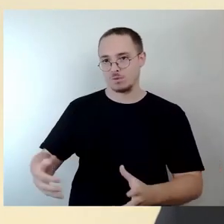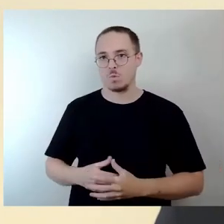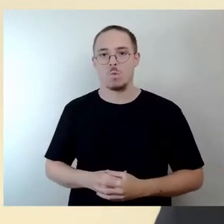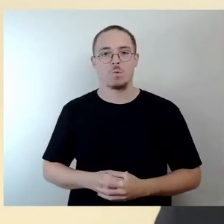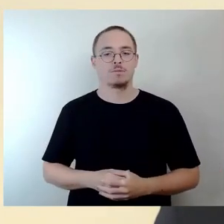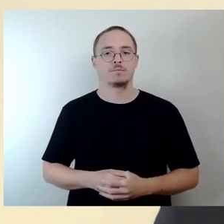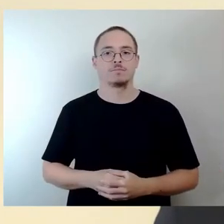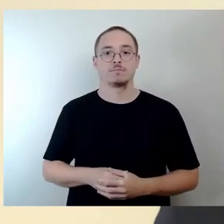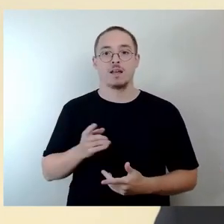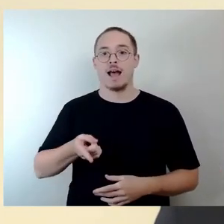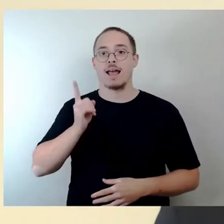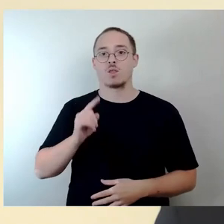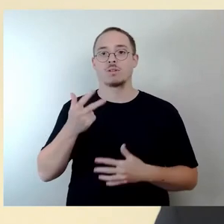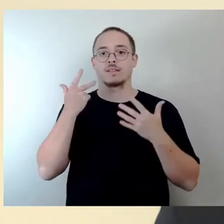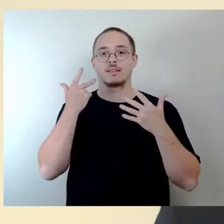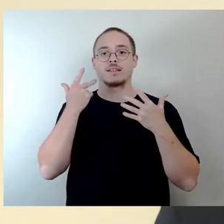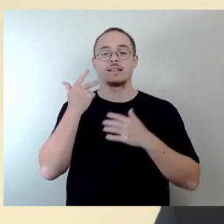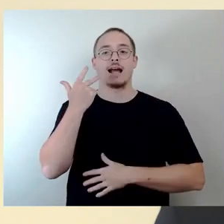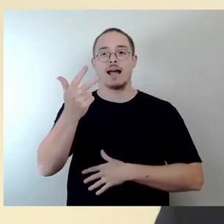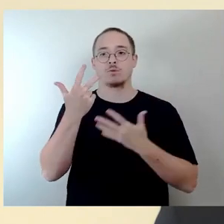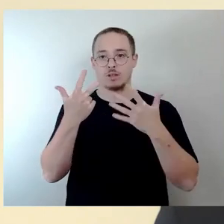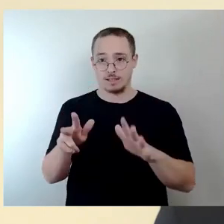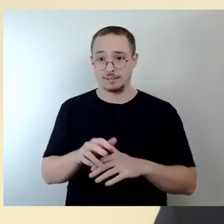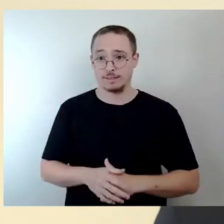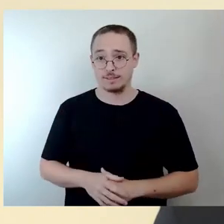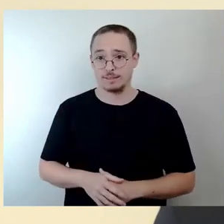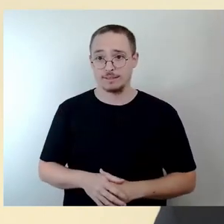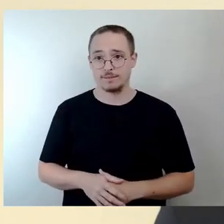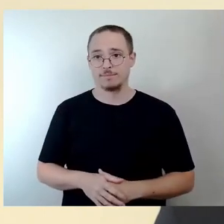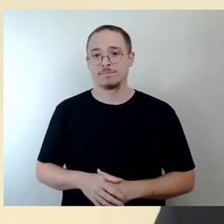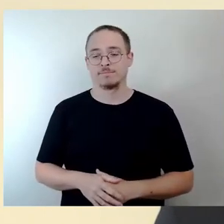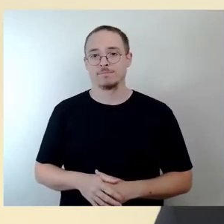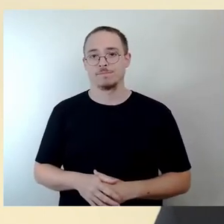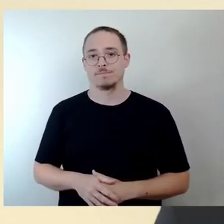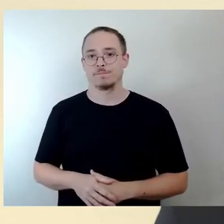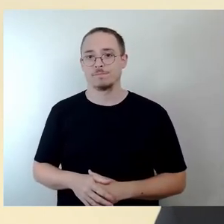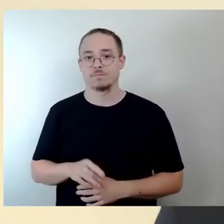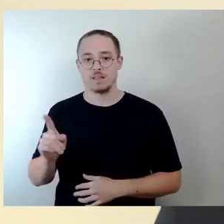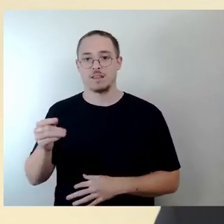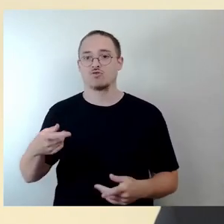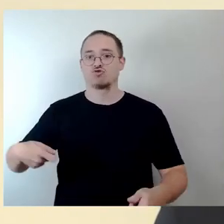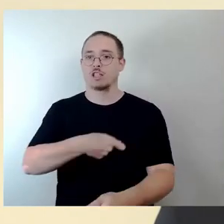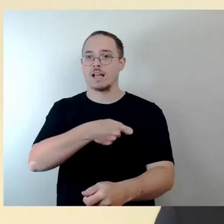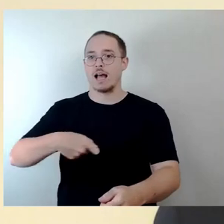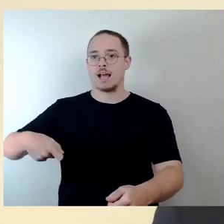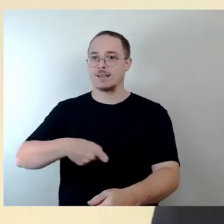183 Anmeldungen. Der Bereich Streichinstrumente, also